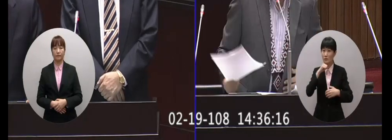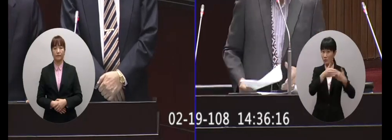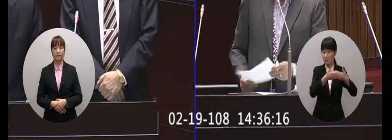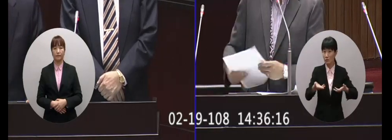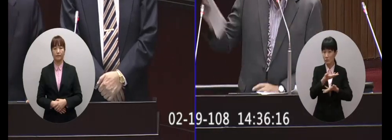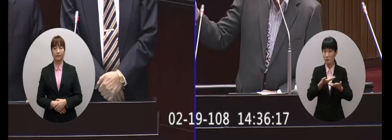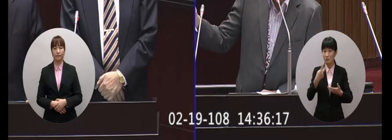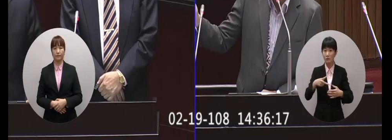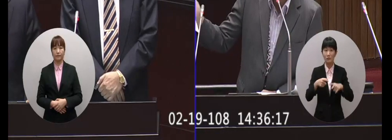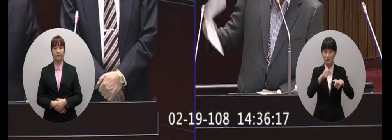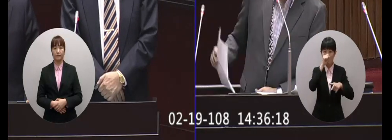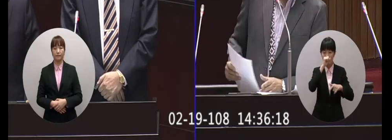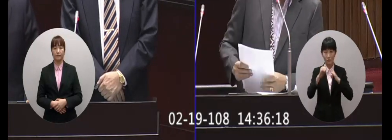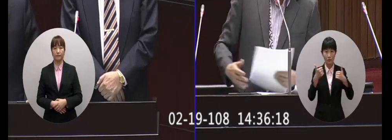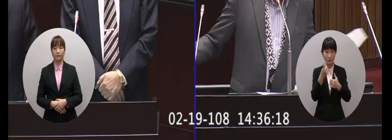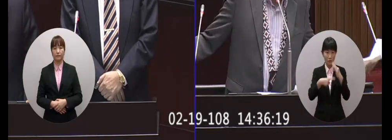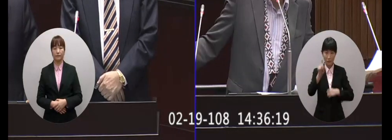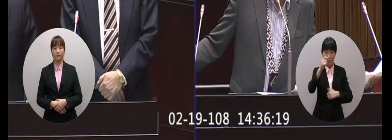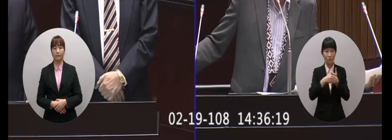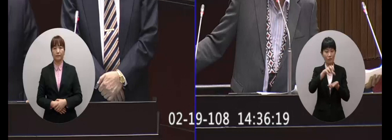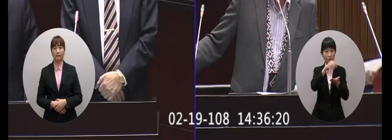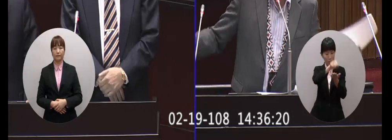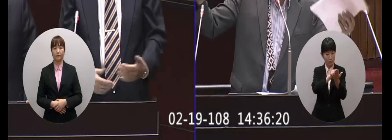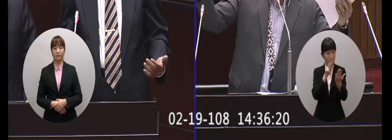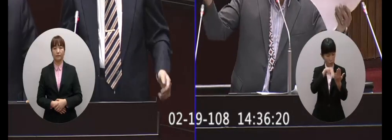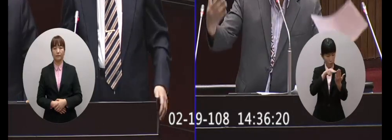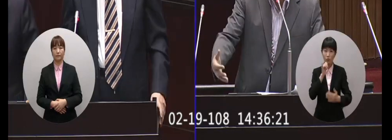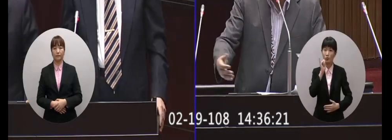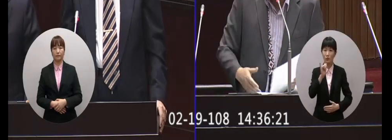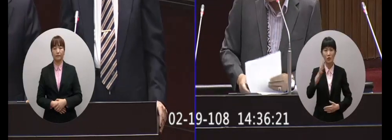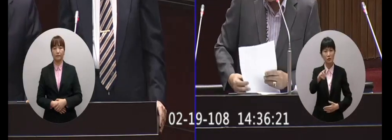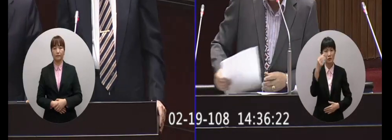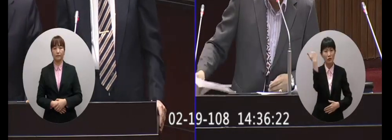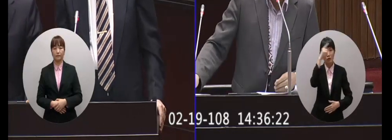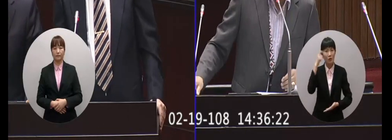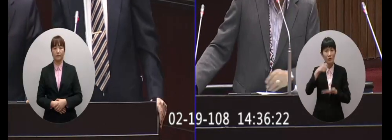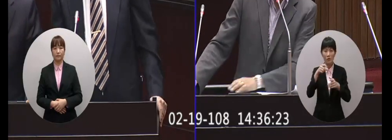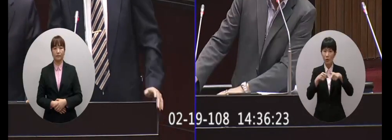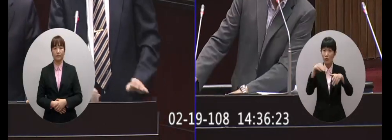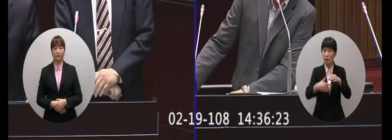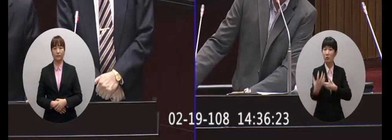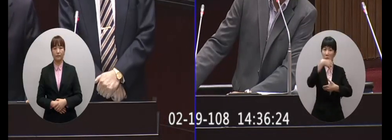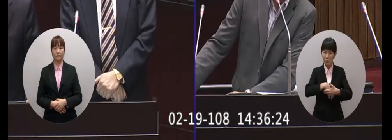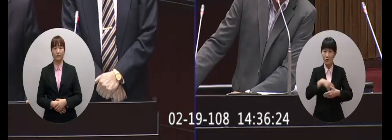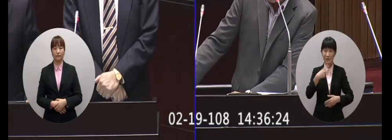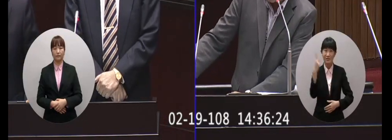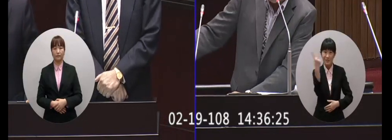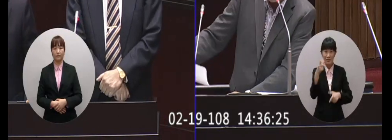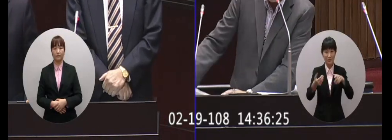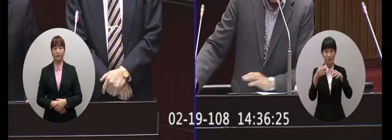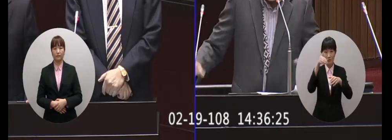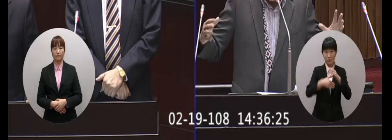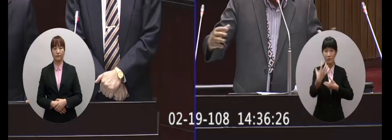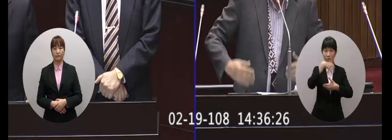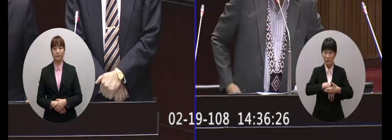環境與公益社會十個保證我覺得這個很好啊那你現在又把這個公投你聽說還要雙公投雙公